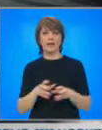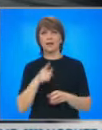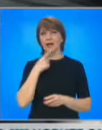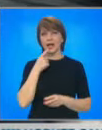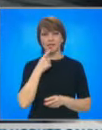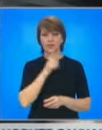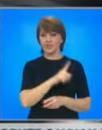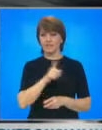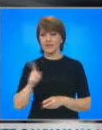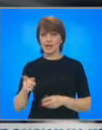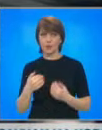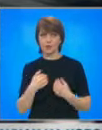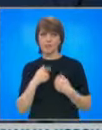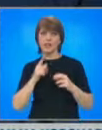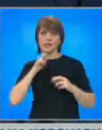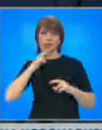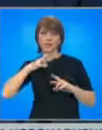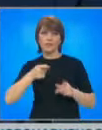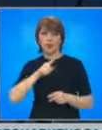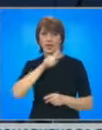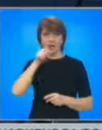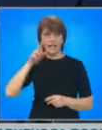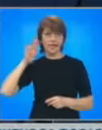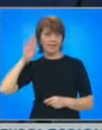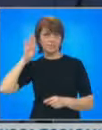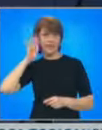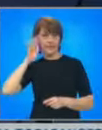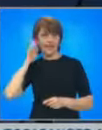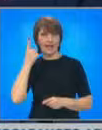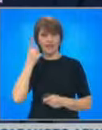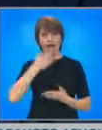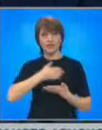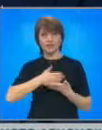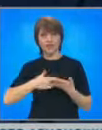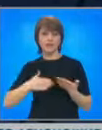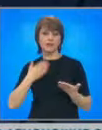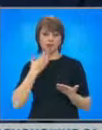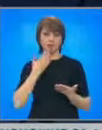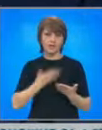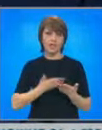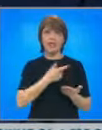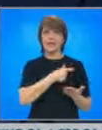трябва да си отговори на въпросите, изпълнявали поне малка част от заветите на българския национален герой.